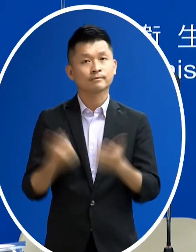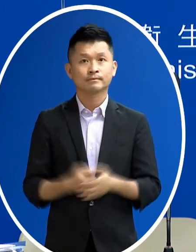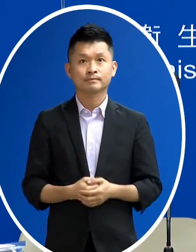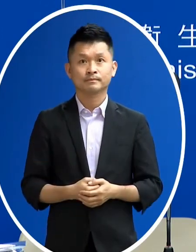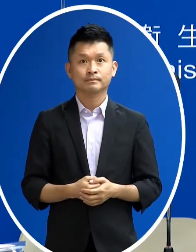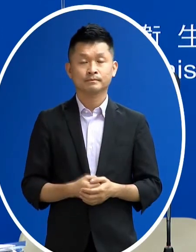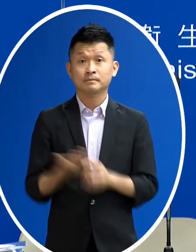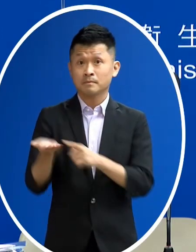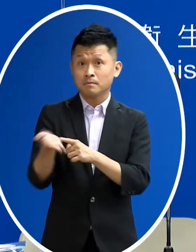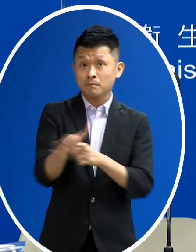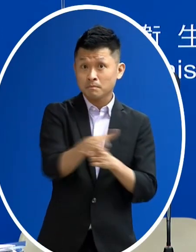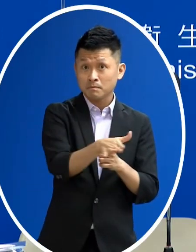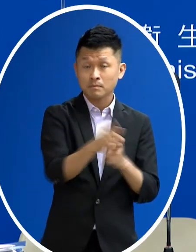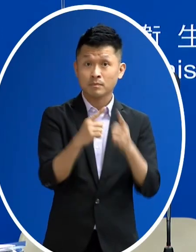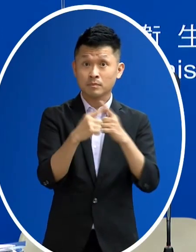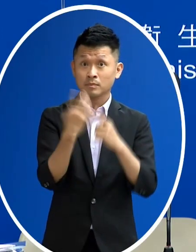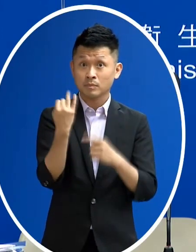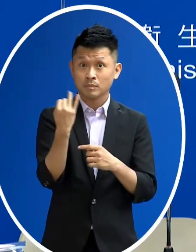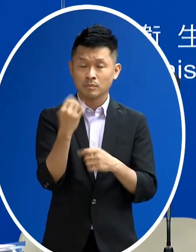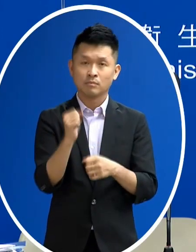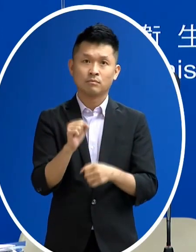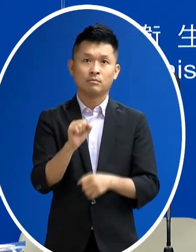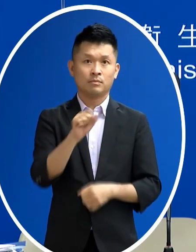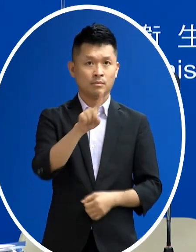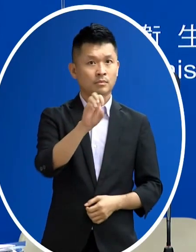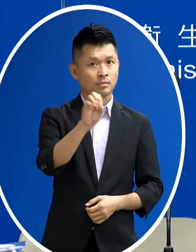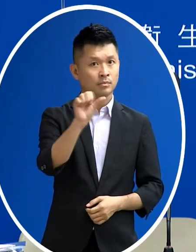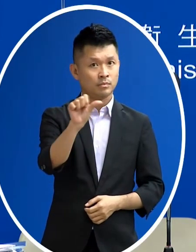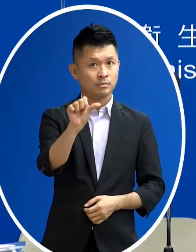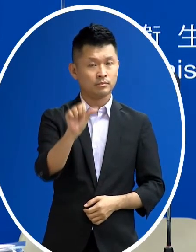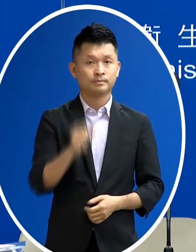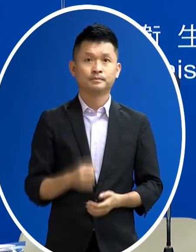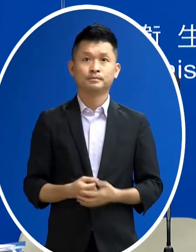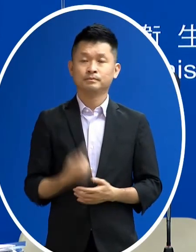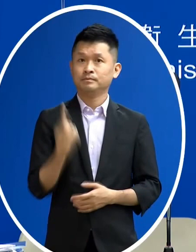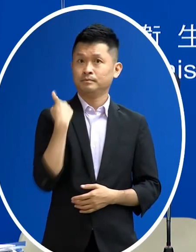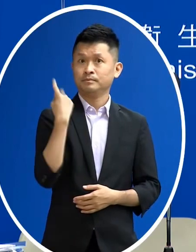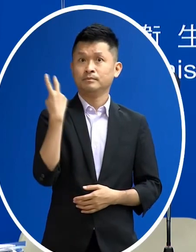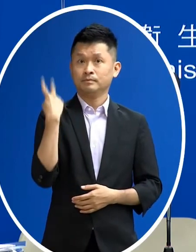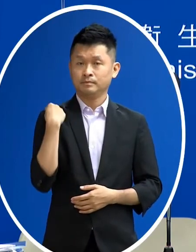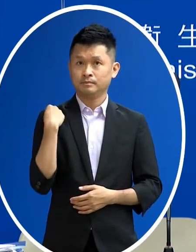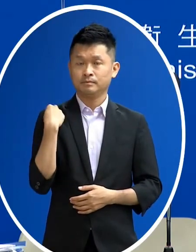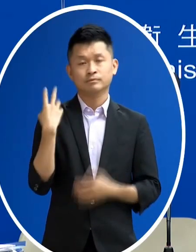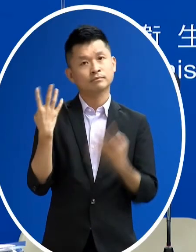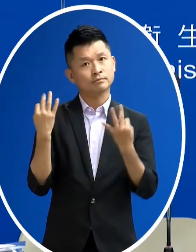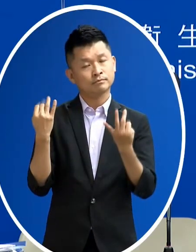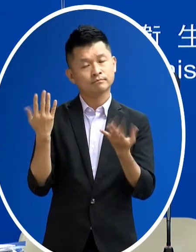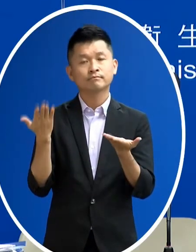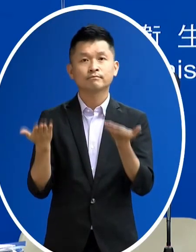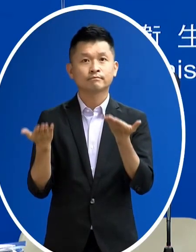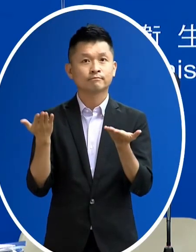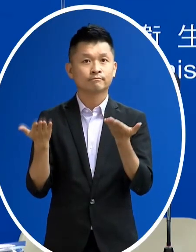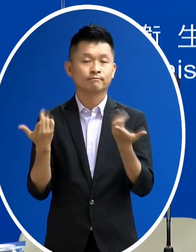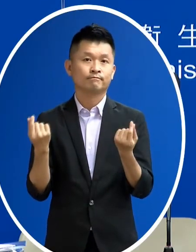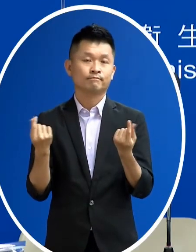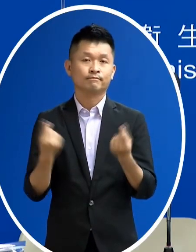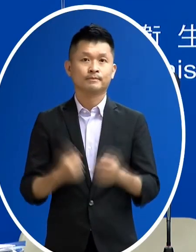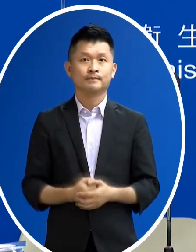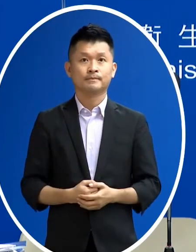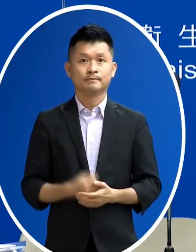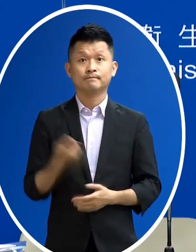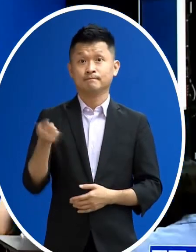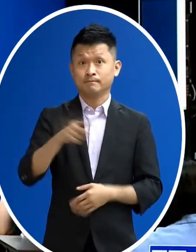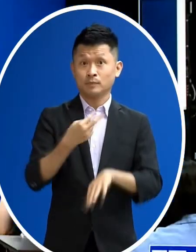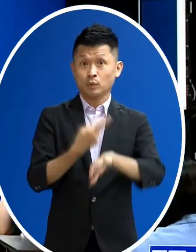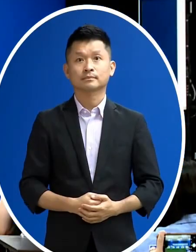各死亡的個案的部分是增加105個那跟我們之前兩天的數目是差不多的接下來